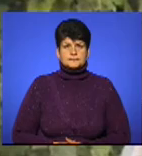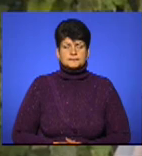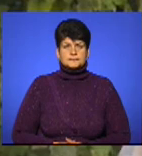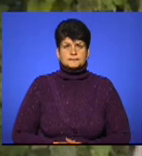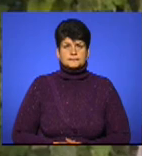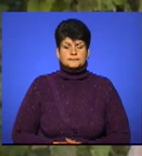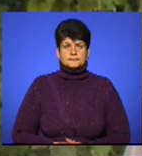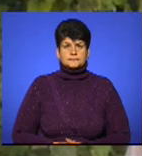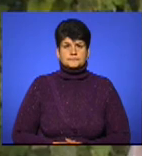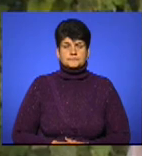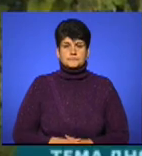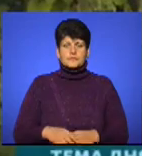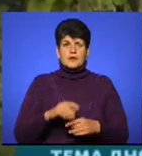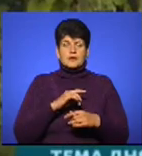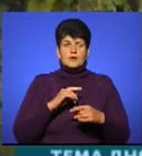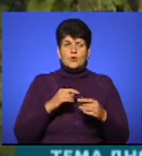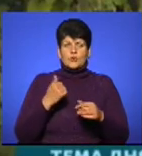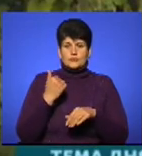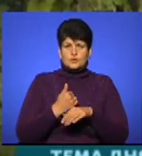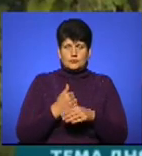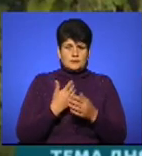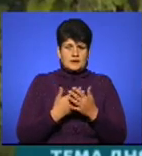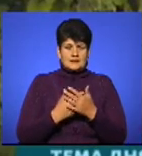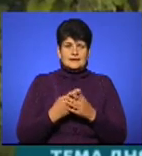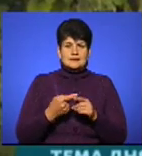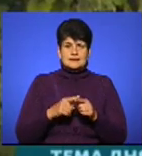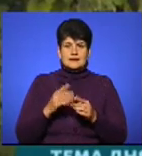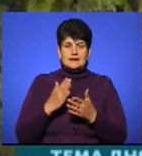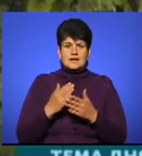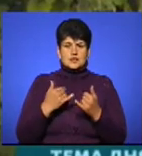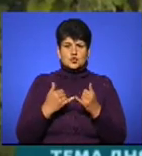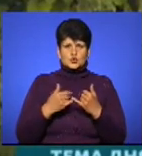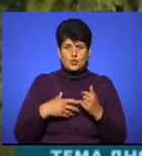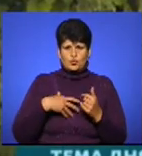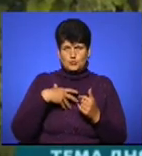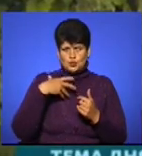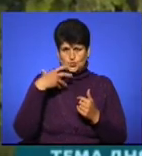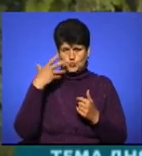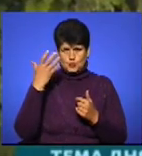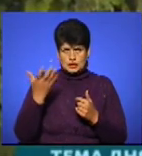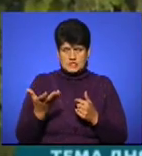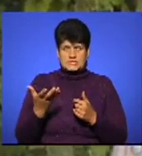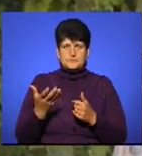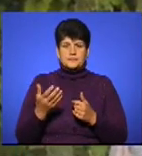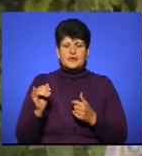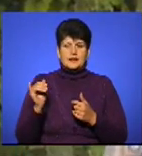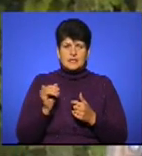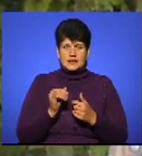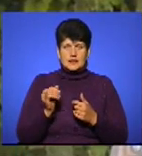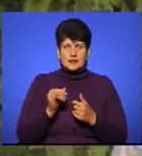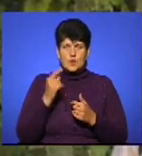Сильна одною ознакою – це є жовтушність і слизових оболонок, і